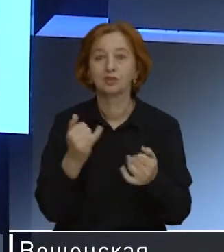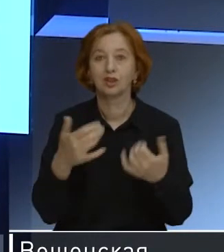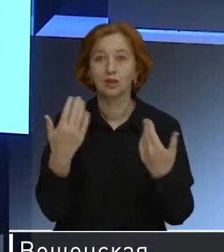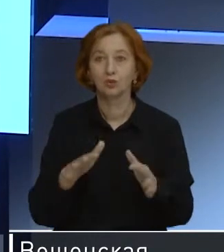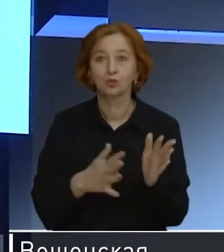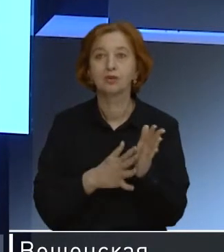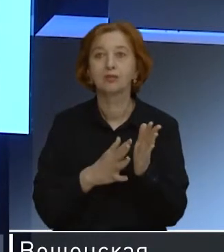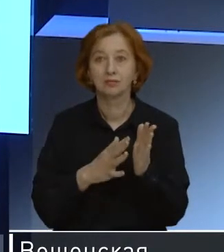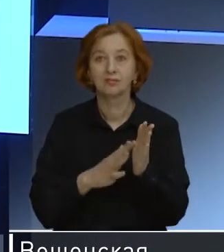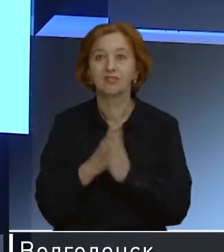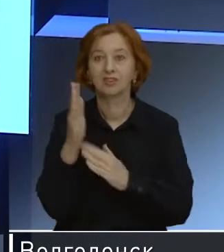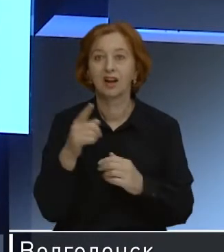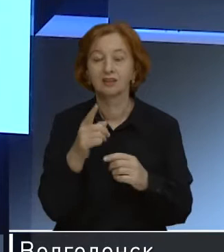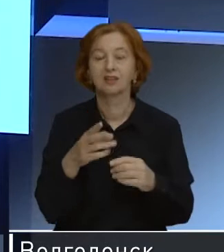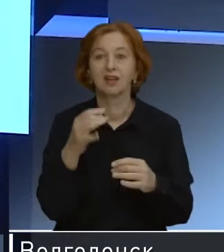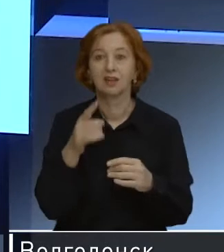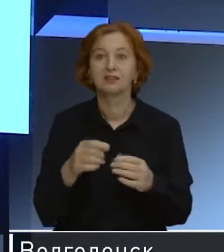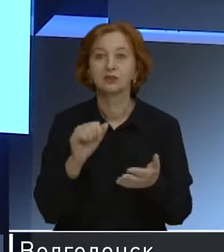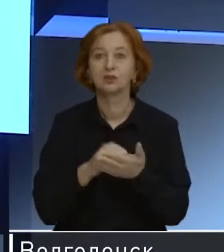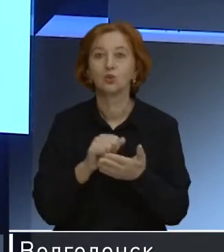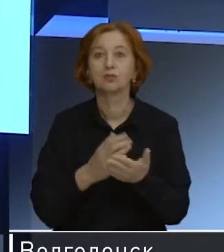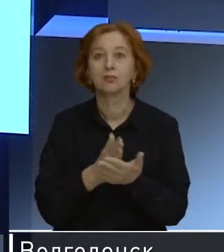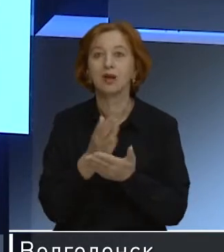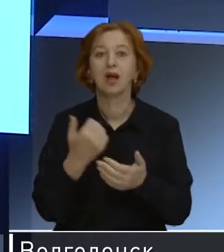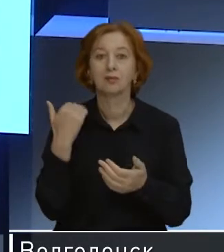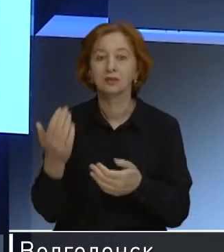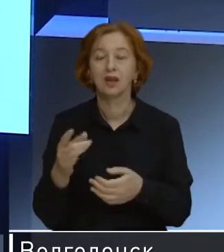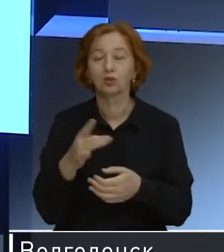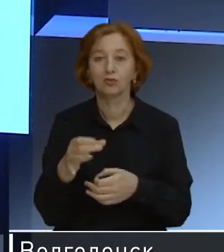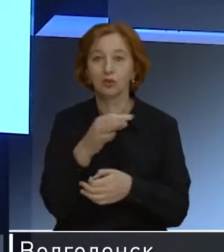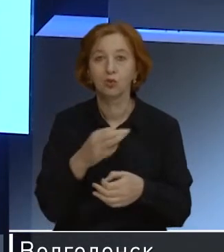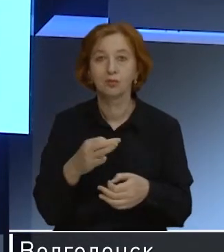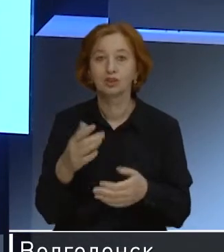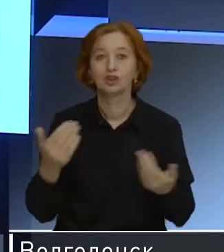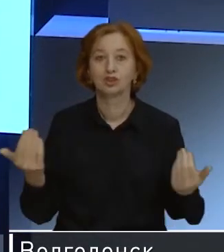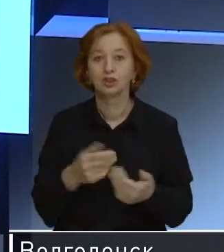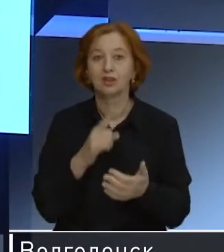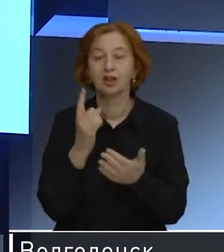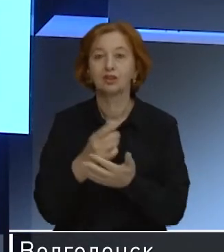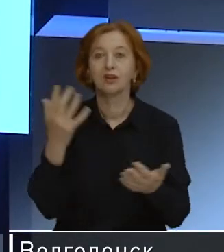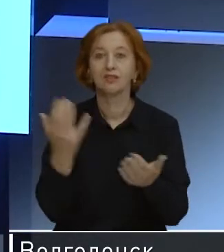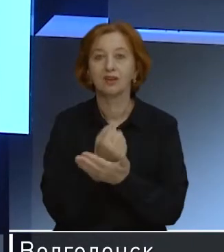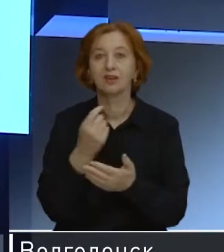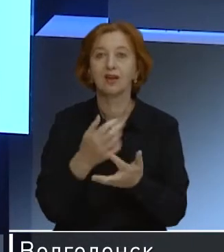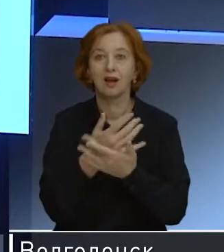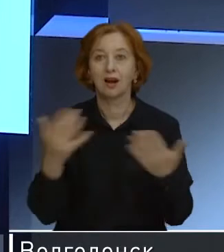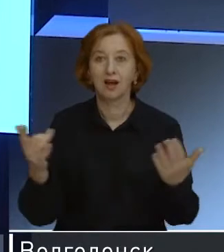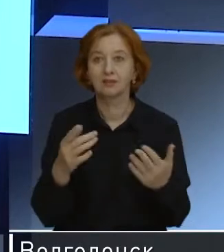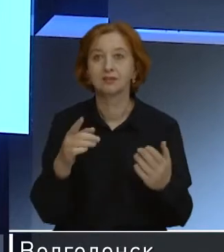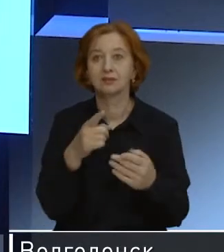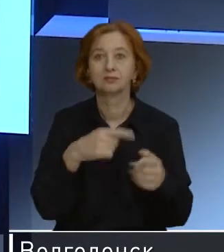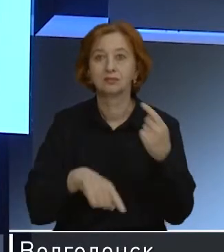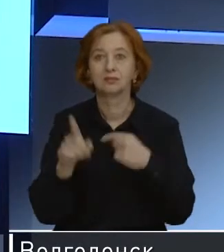разместил Управление торговли и бытового обслуживания администрации Ростова-на-Дону. Жители Донской столицы должны выбрать один из шести вариантов ответов.